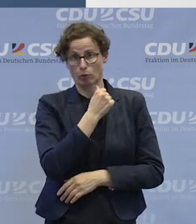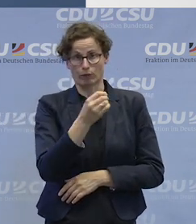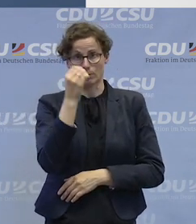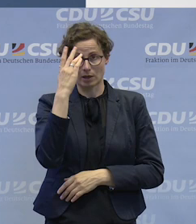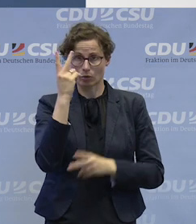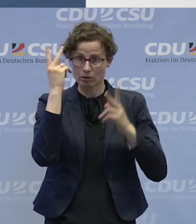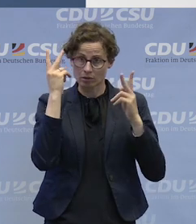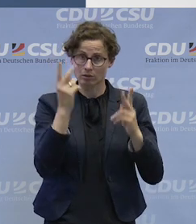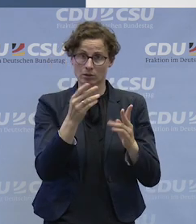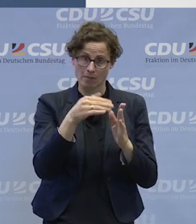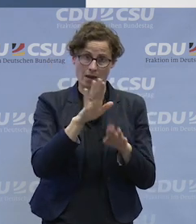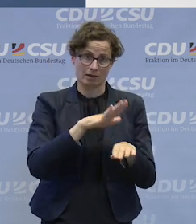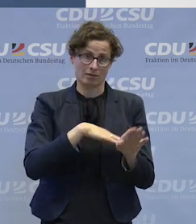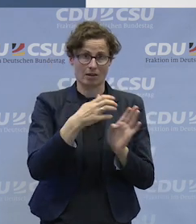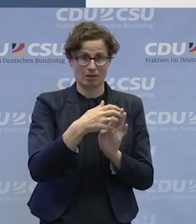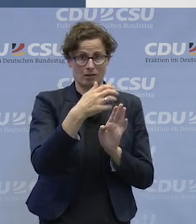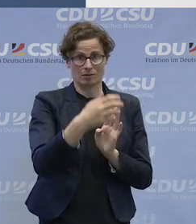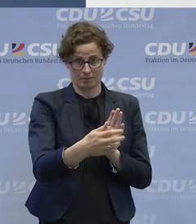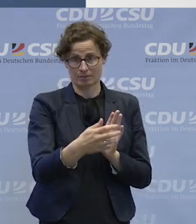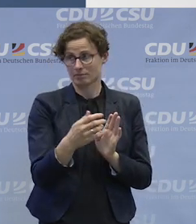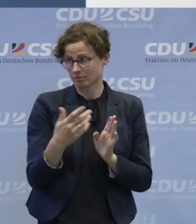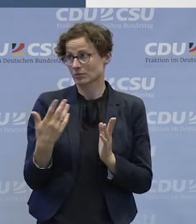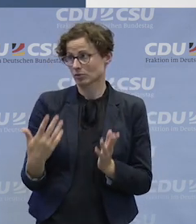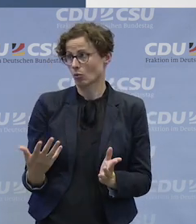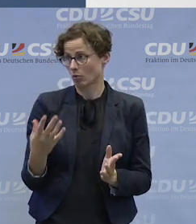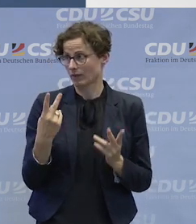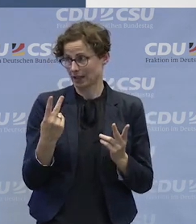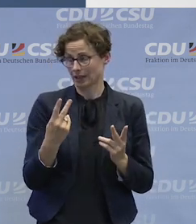Schuhschluss gewährt wird, zeitlicher Art. Das wäre ein guter Invest.